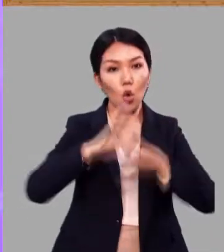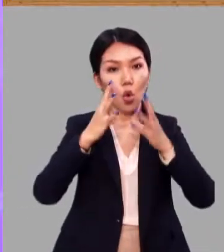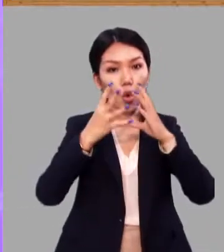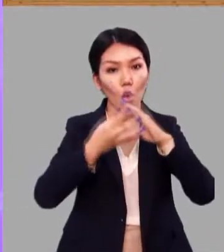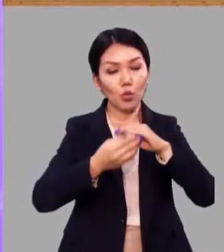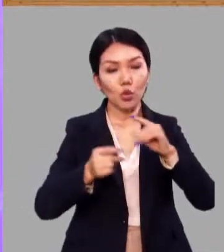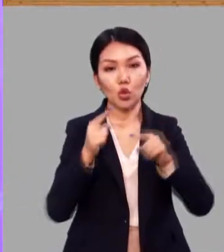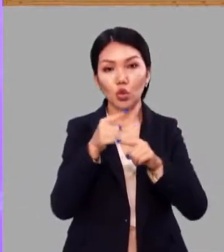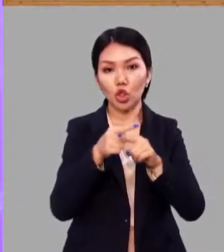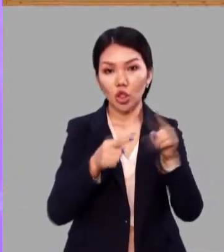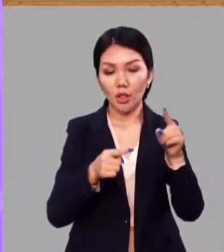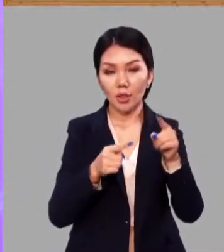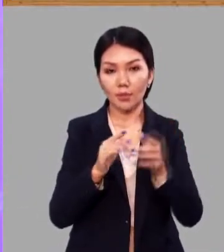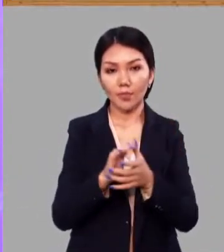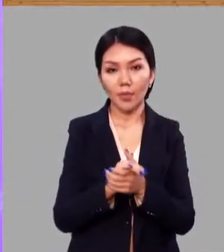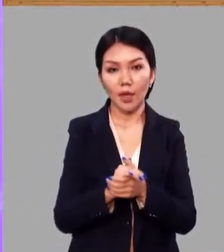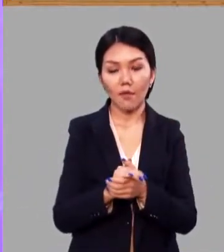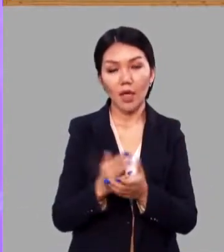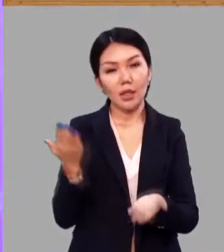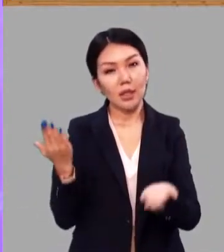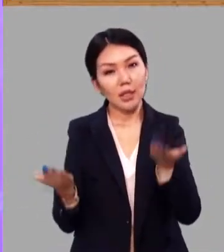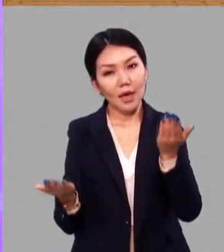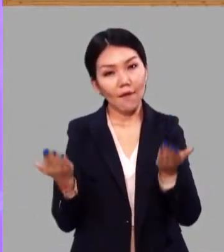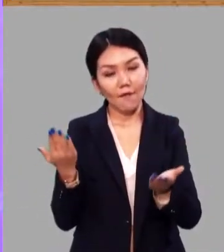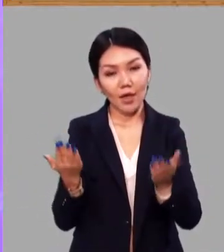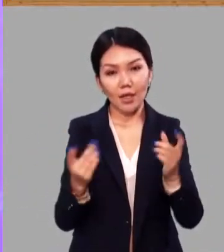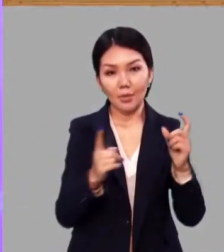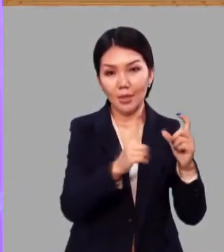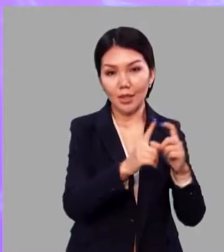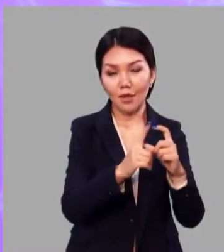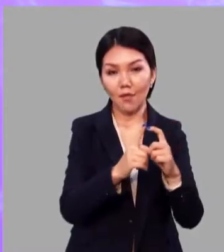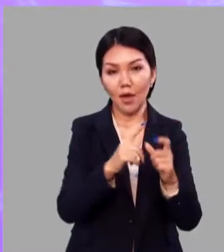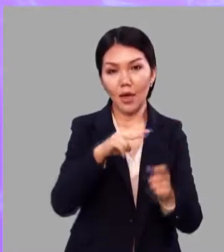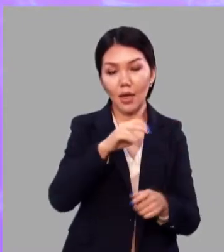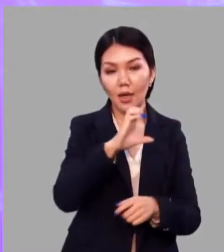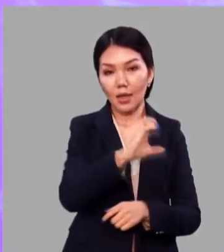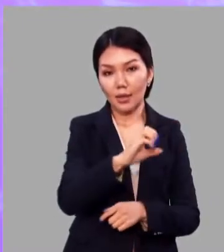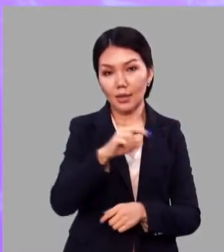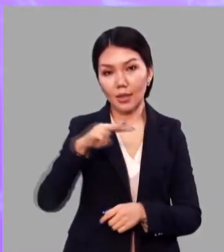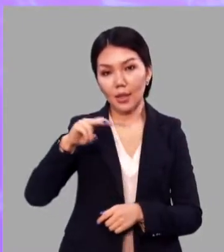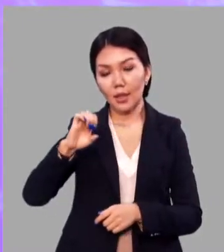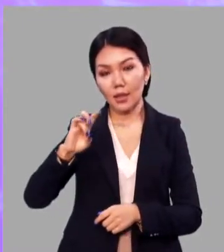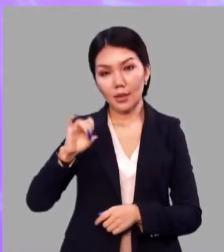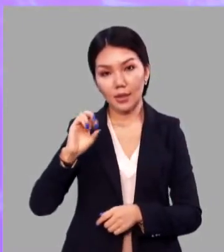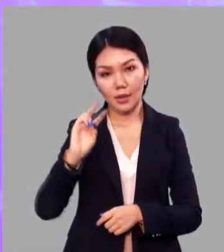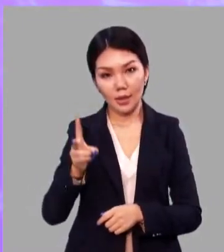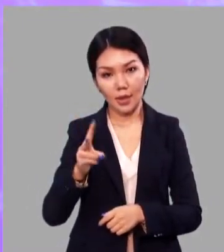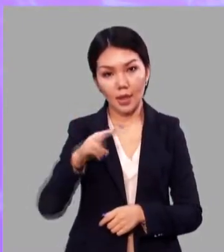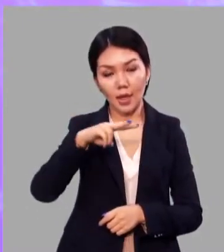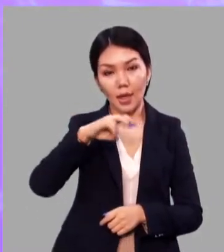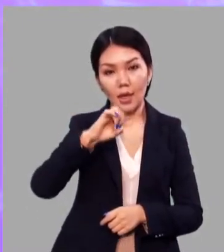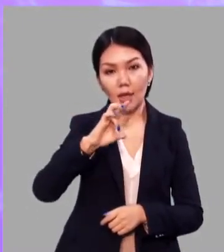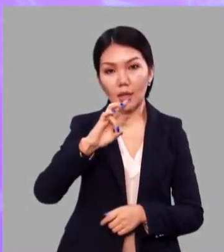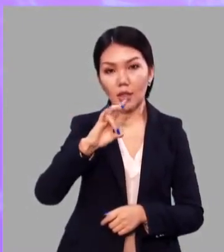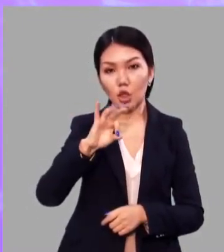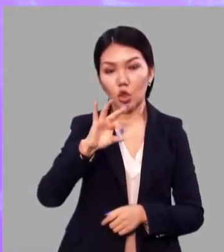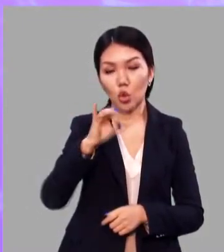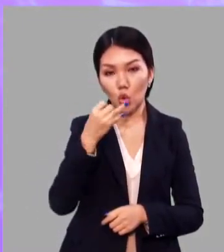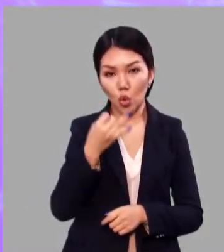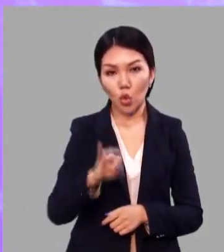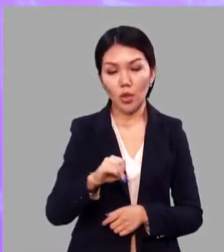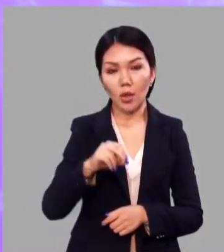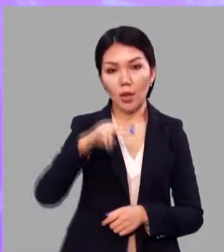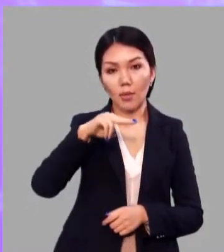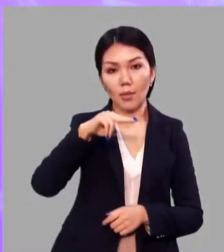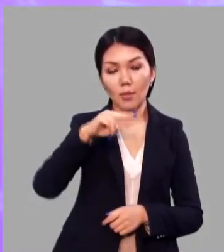общую часть. Давайте сравним слова «лес», «лесник», «лесной»,